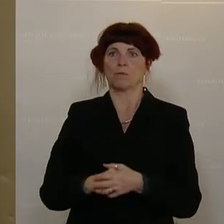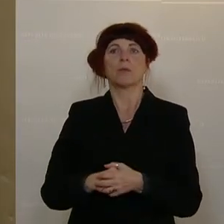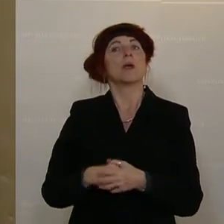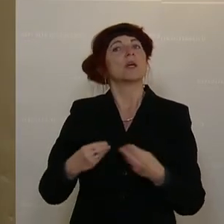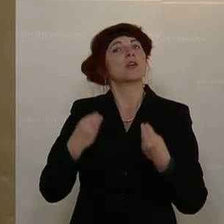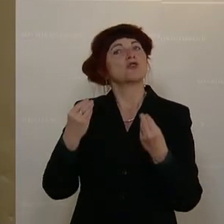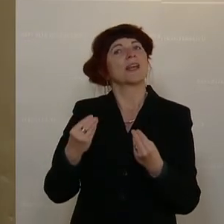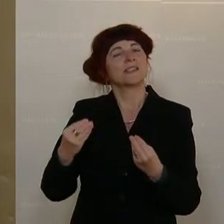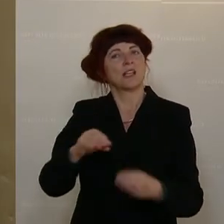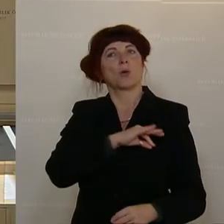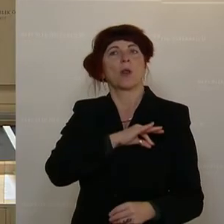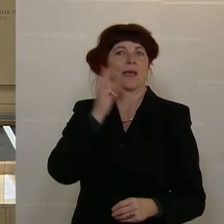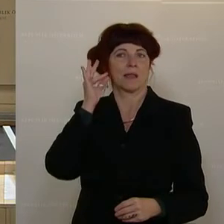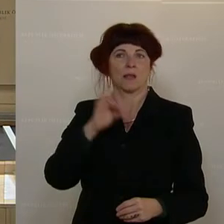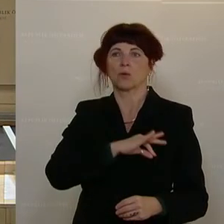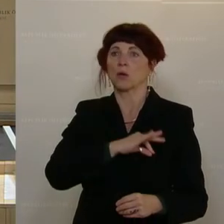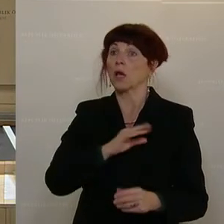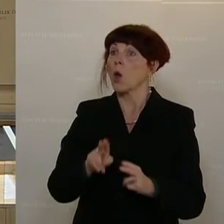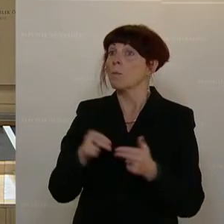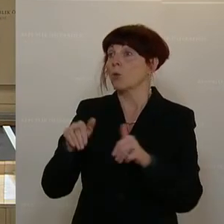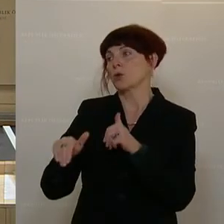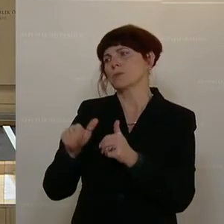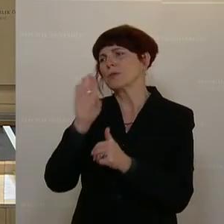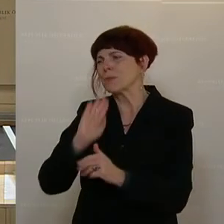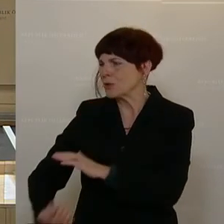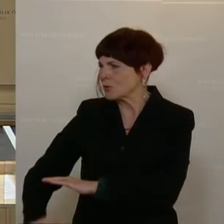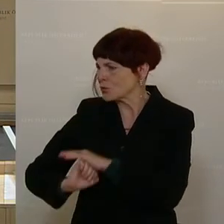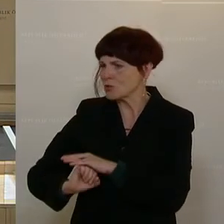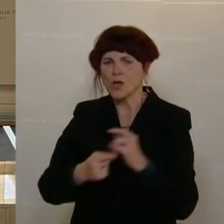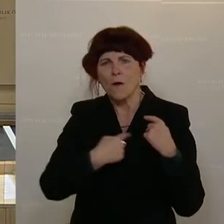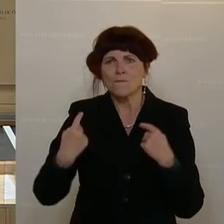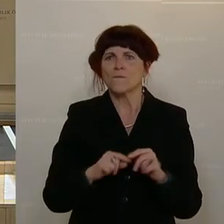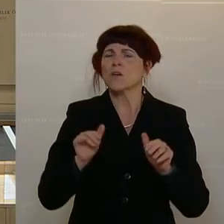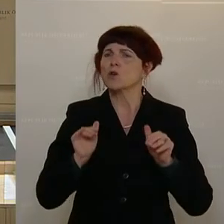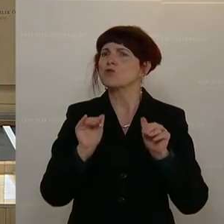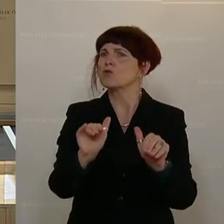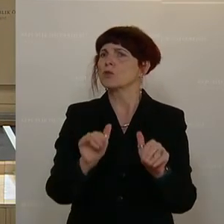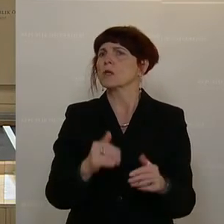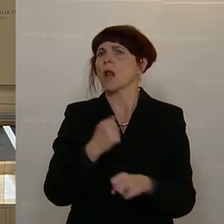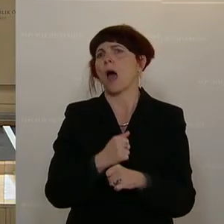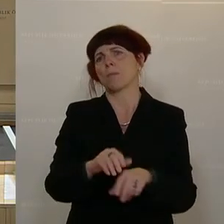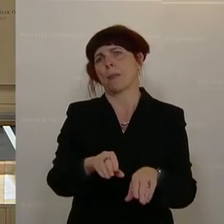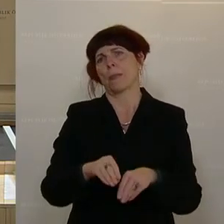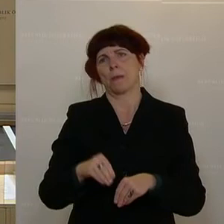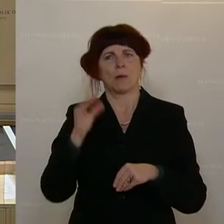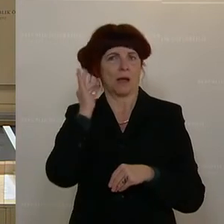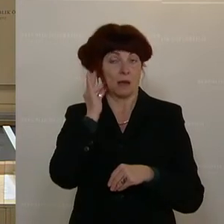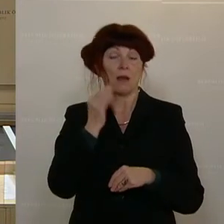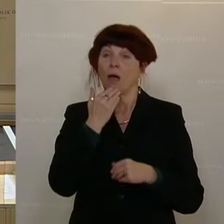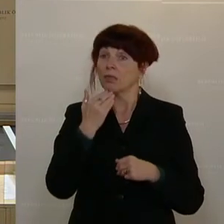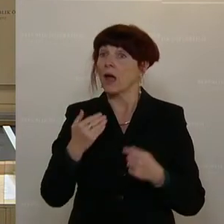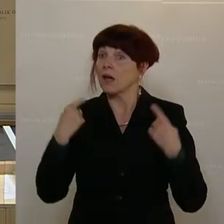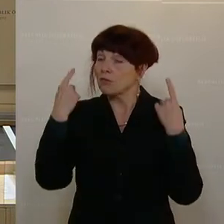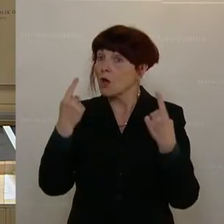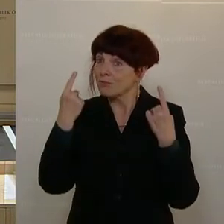Bundesminister, bitte hört uns an. Seid auf unserer Seite. Wir schützen die Arbeitnehmerinnen. Und in dem Sinne danke auch für die Aufmerksamkeit und